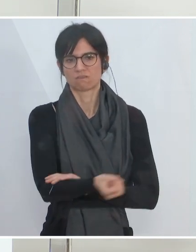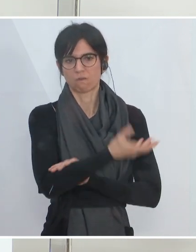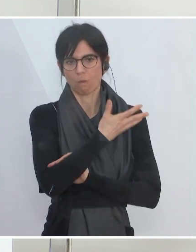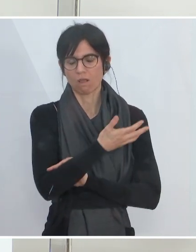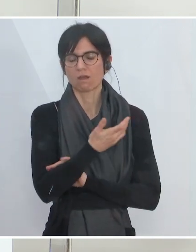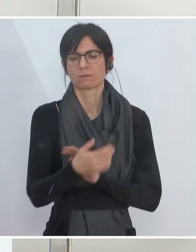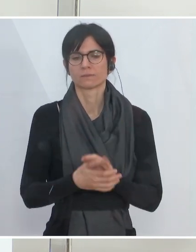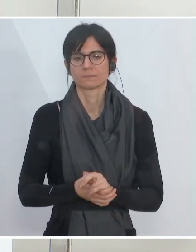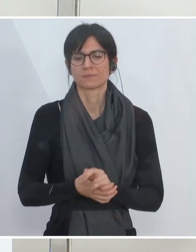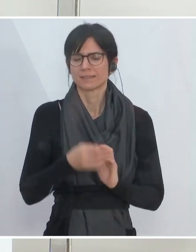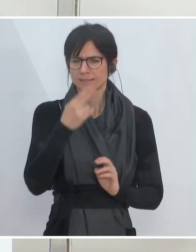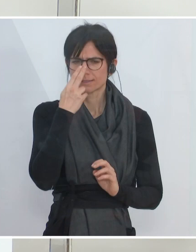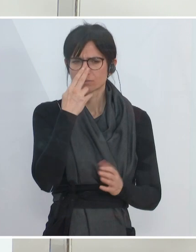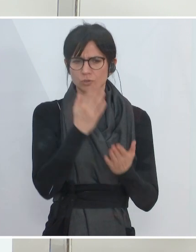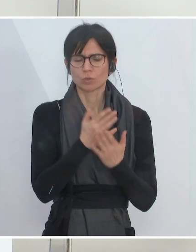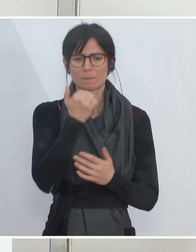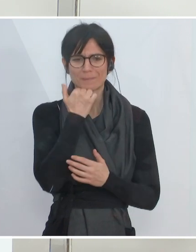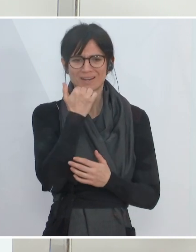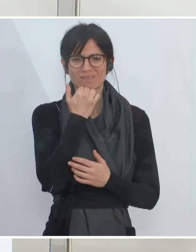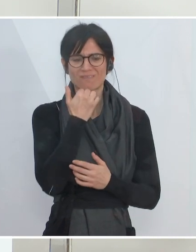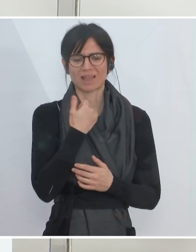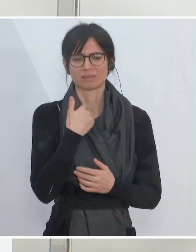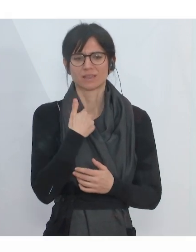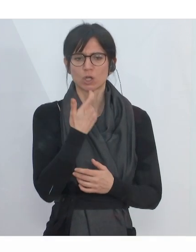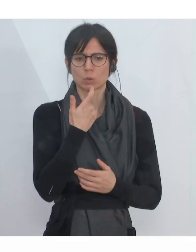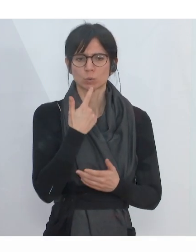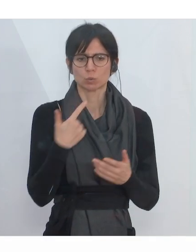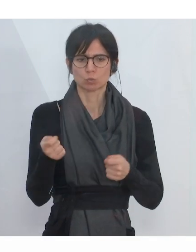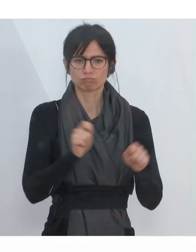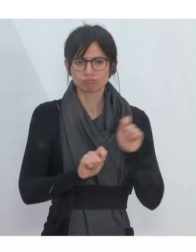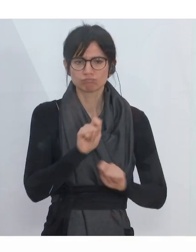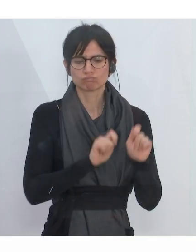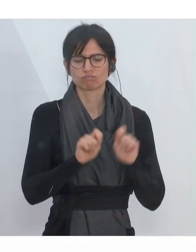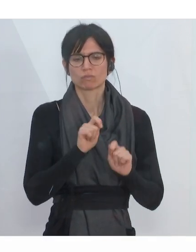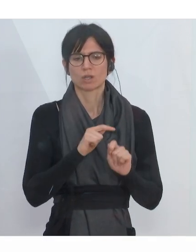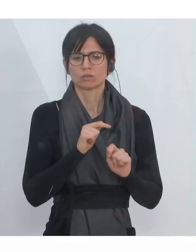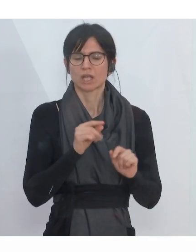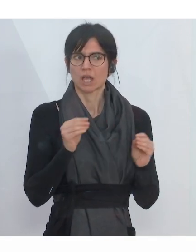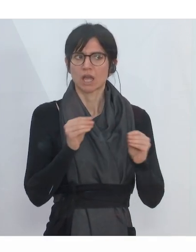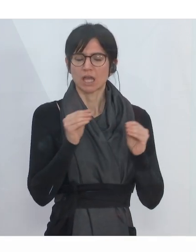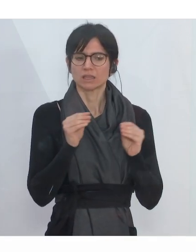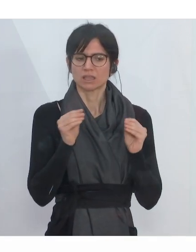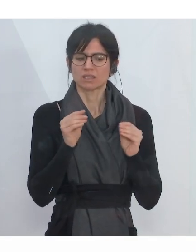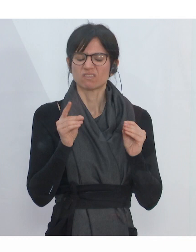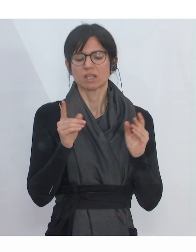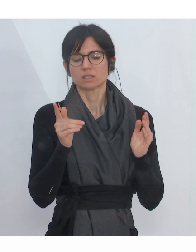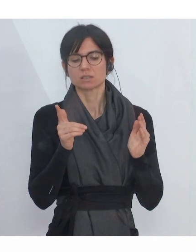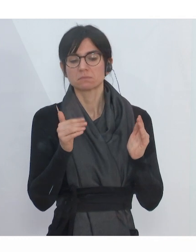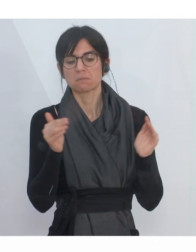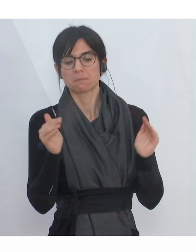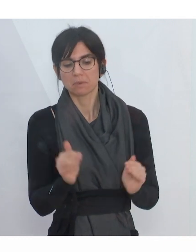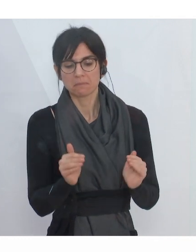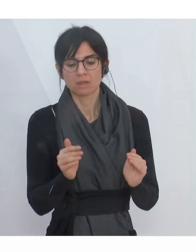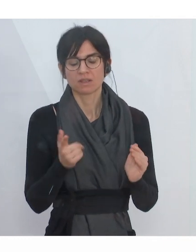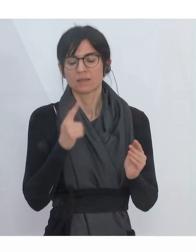sieht man hier, dass der private Konsum im Vergleich zur Woche davor ein wenig mehr eingebrochen ist. Das ist aber relativ zum